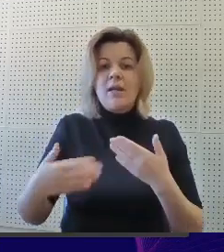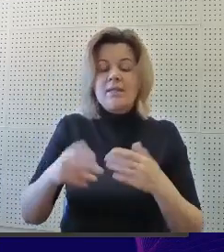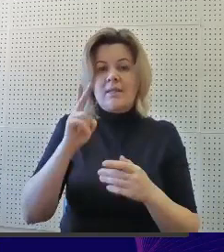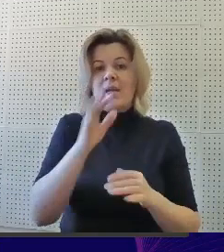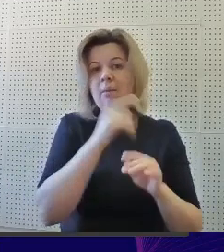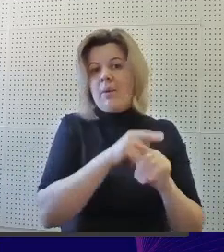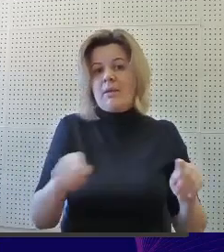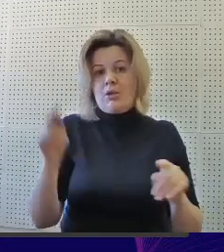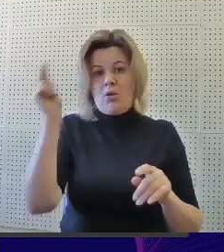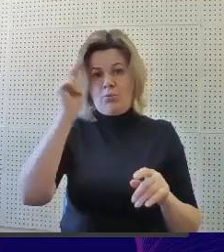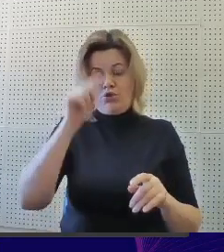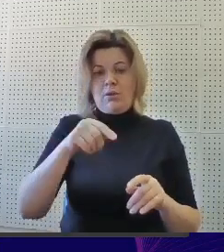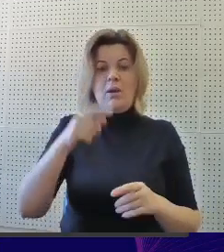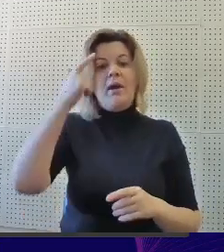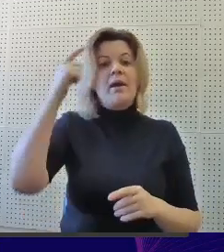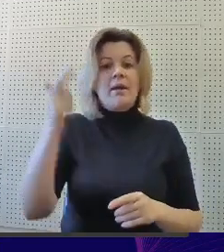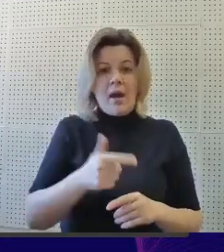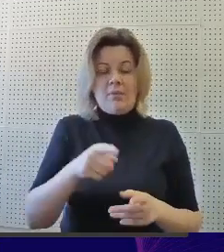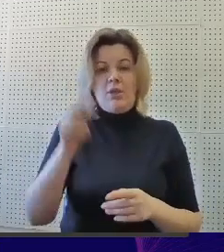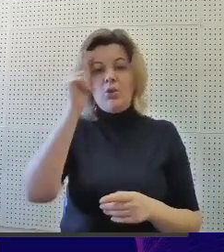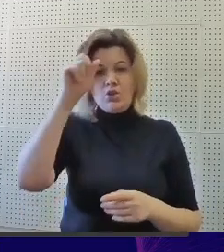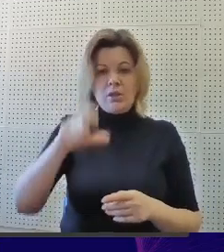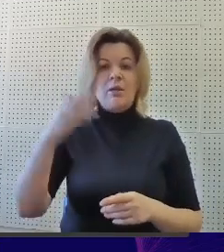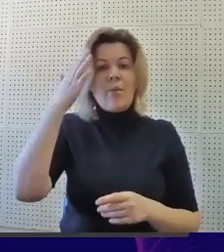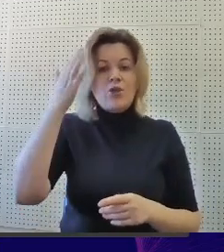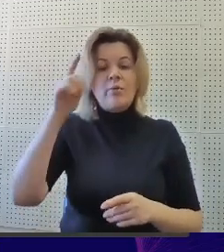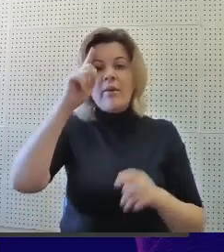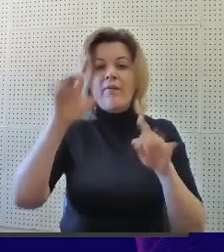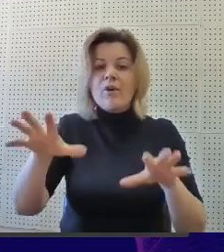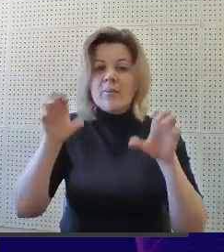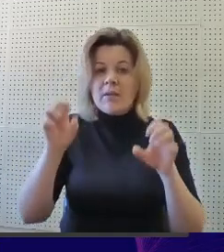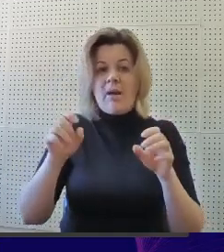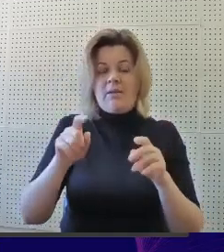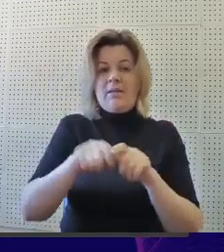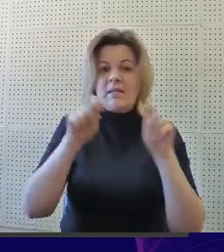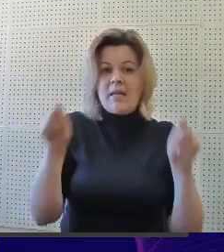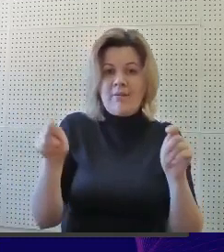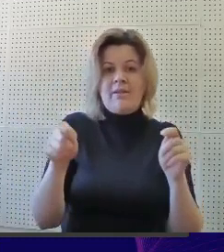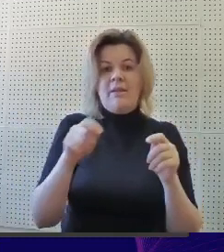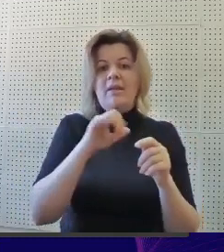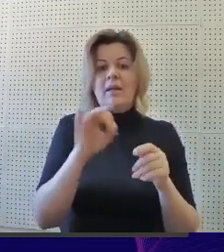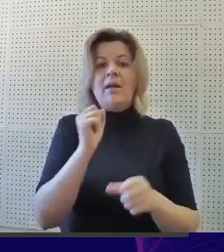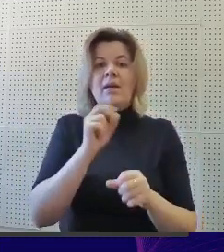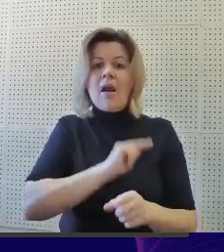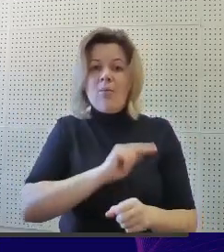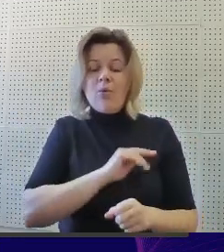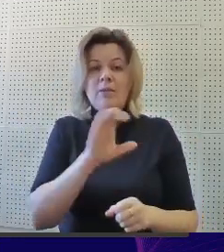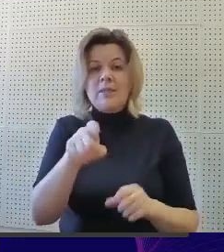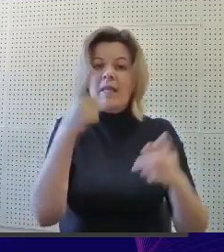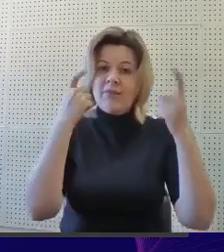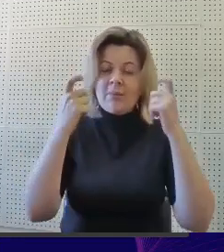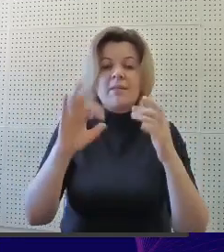обучения. Грамотность. Ученик способен воспринимать, создавать и работать с информацией в различных